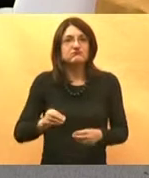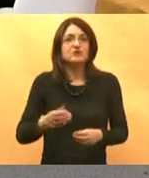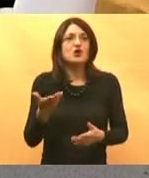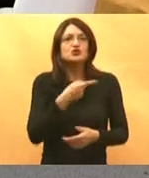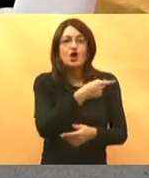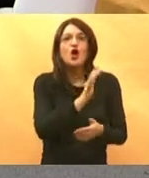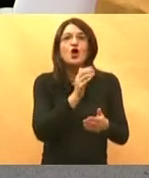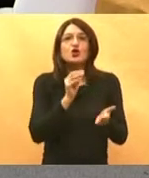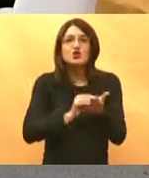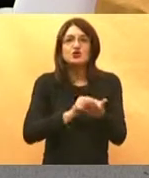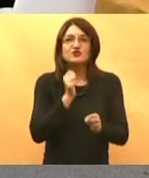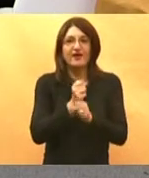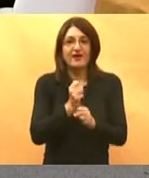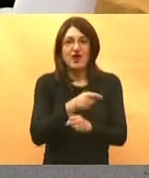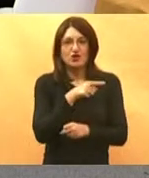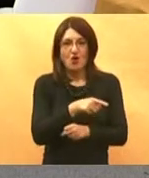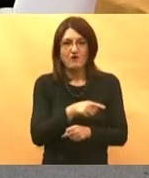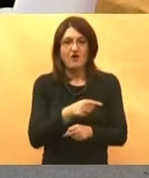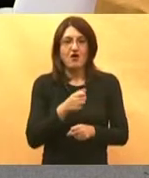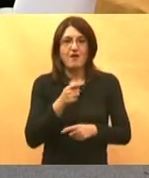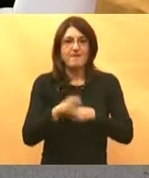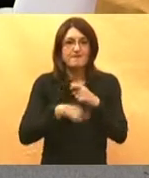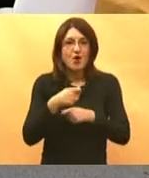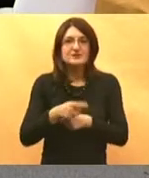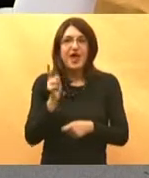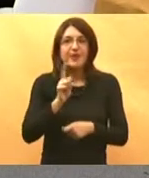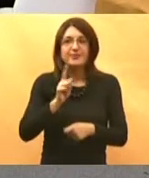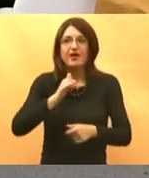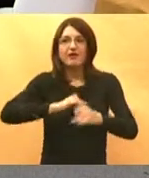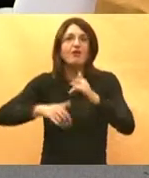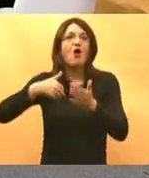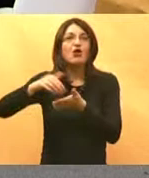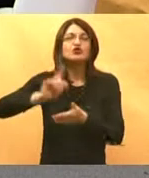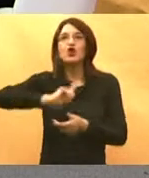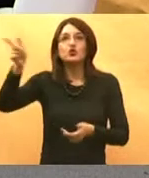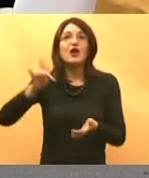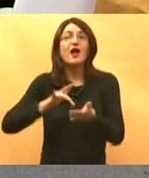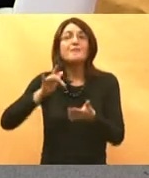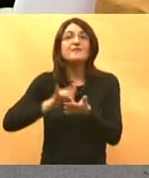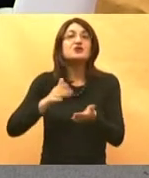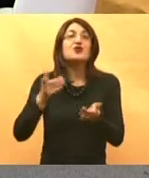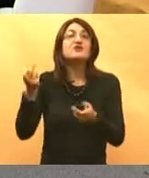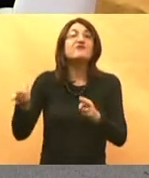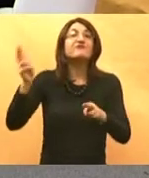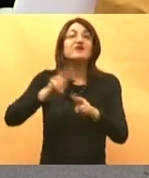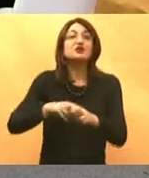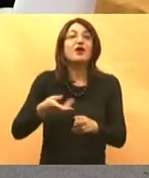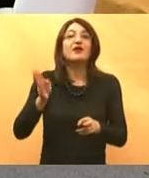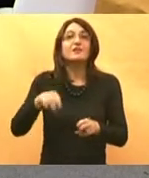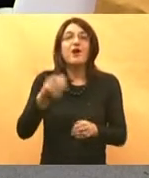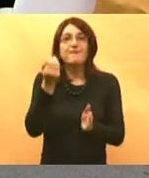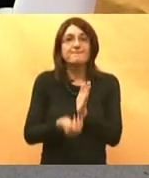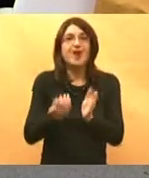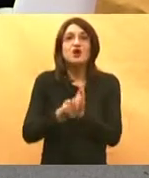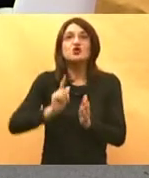poslu da ne odu raditi za nekakve farmaceutske tvrtke gdje će mjesečno zaraditi barem dvadesetak tisuća kuna ne to plaće